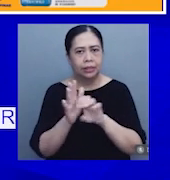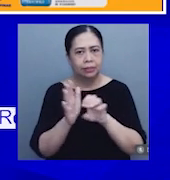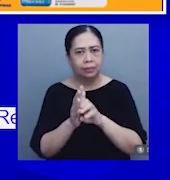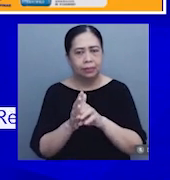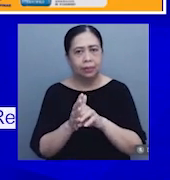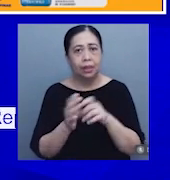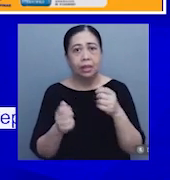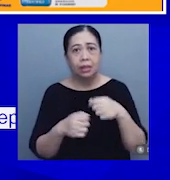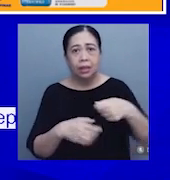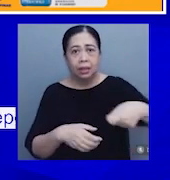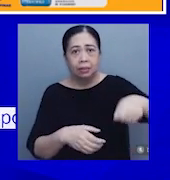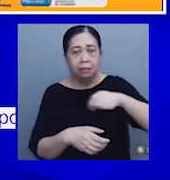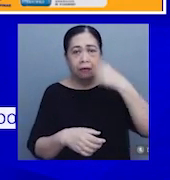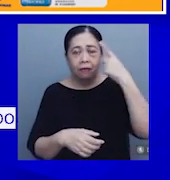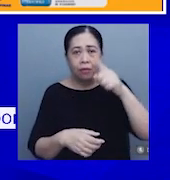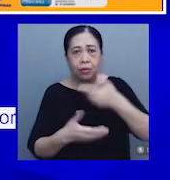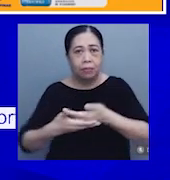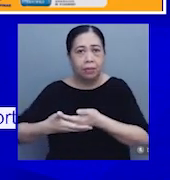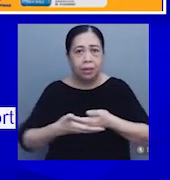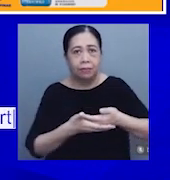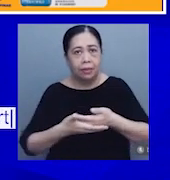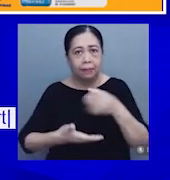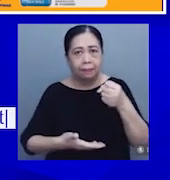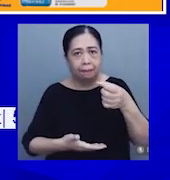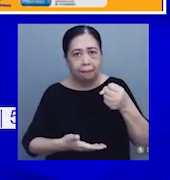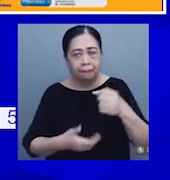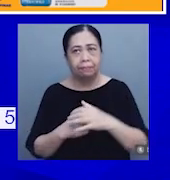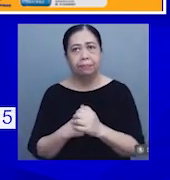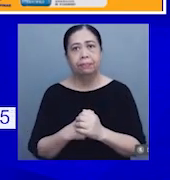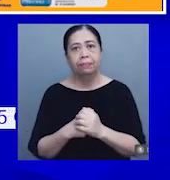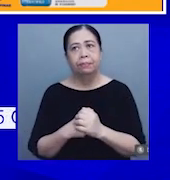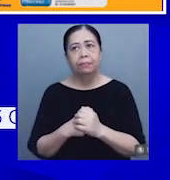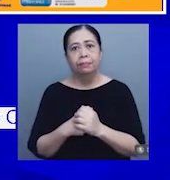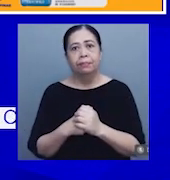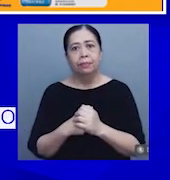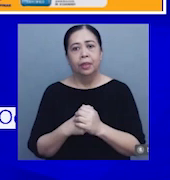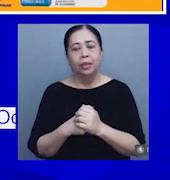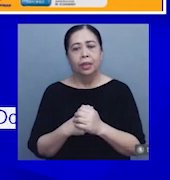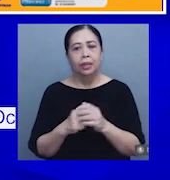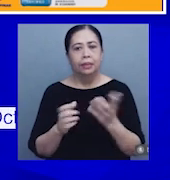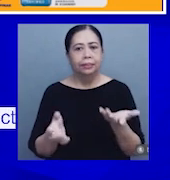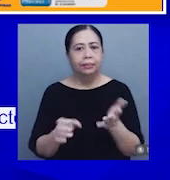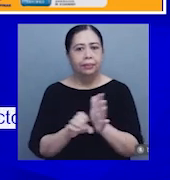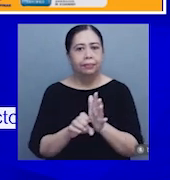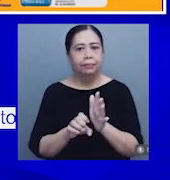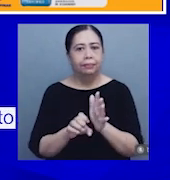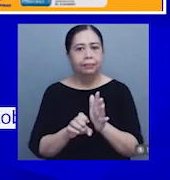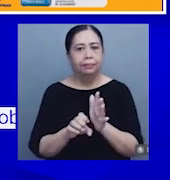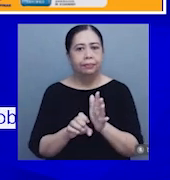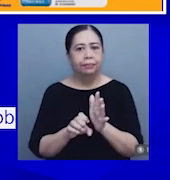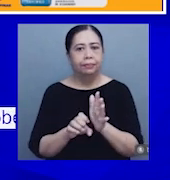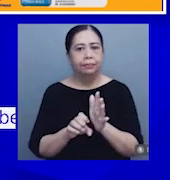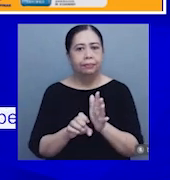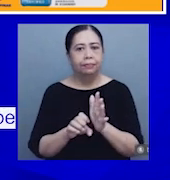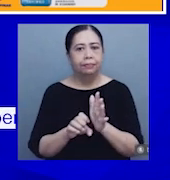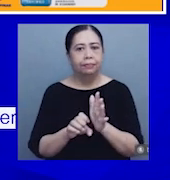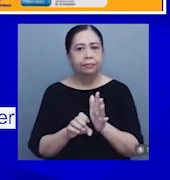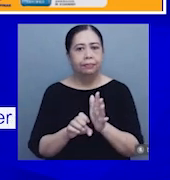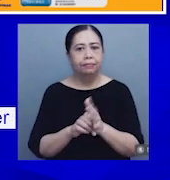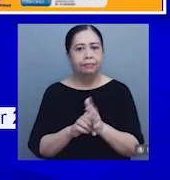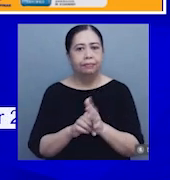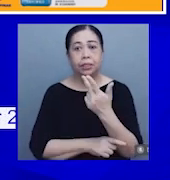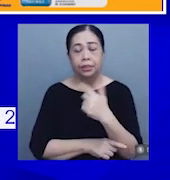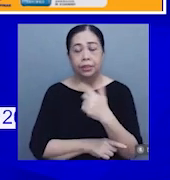formula. Nagpakita naman ng pagbaba ng presyo nitong September 2023 ang oils and